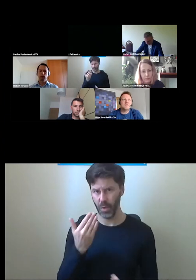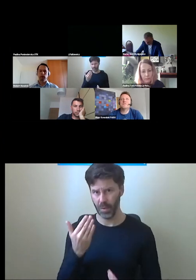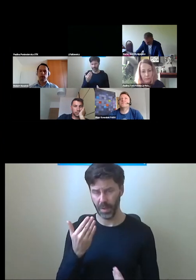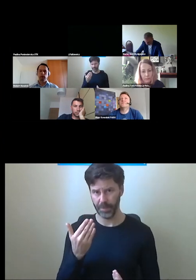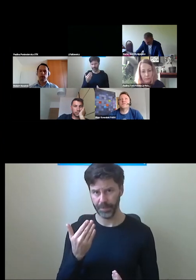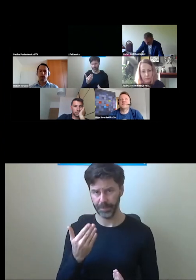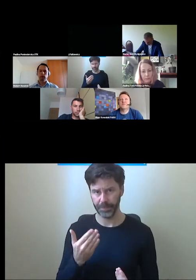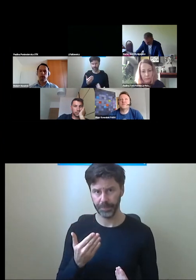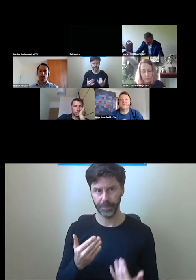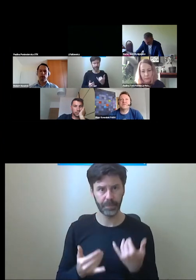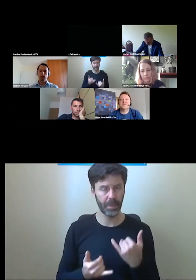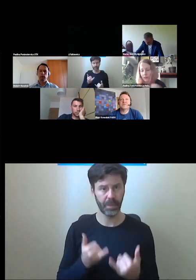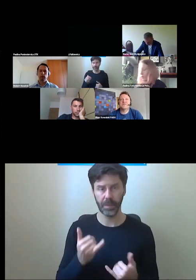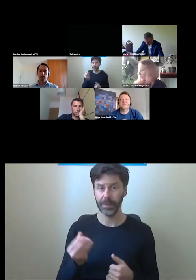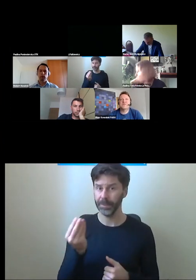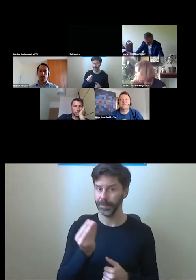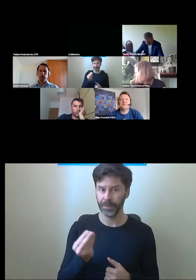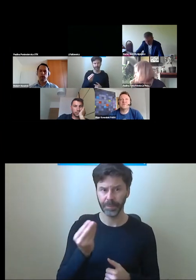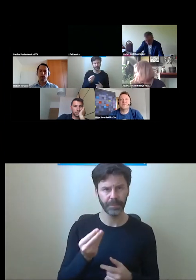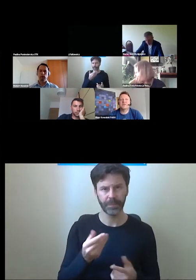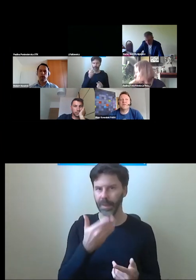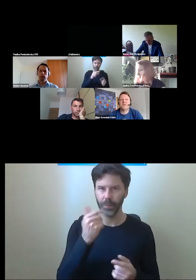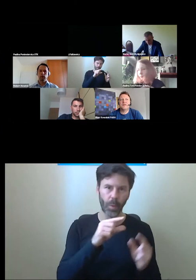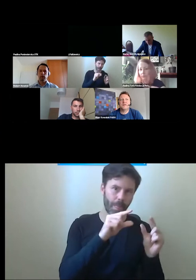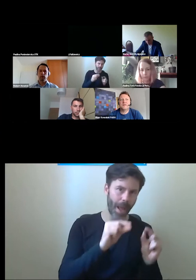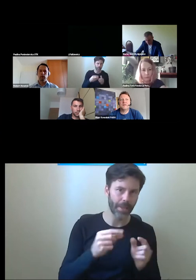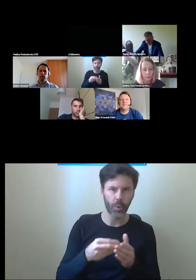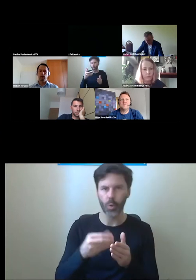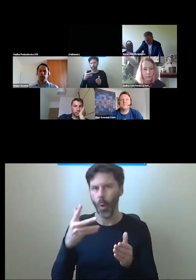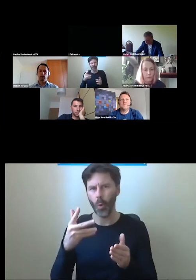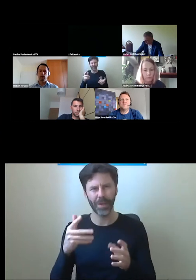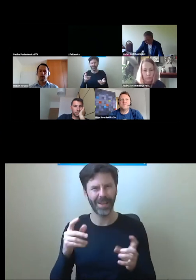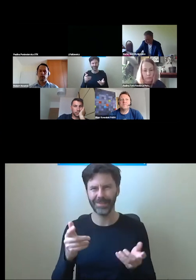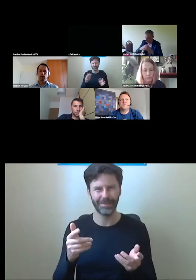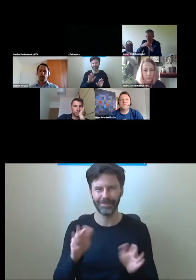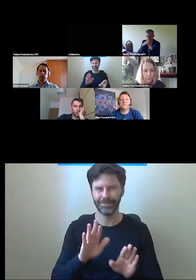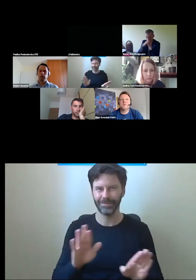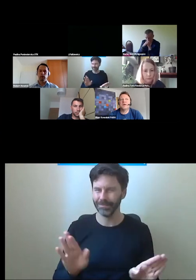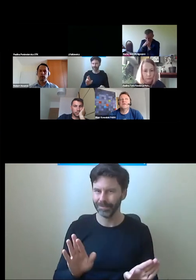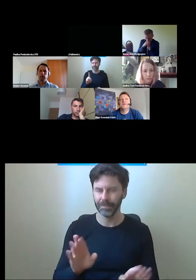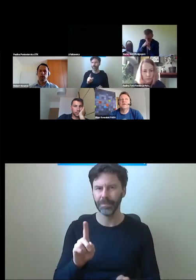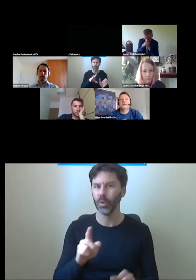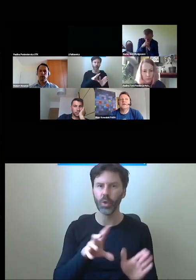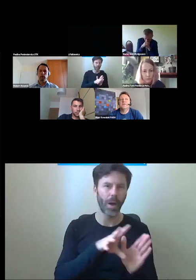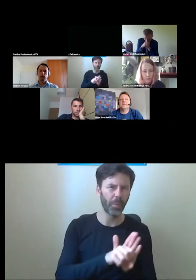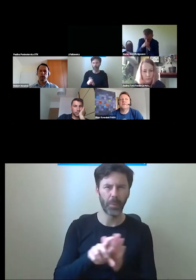zanim jeszcze będziemy rozważać oczywiście co jest tańsze, co droższe, a co bardziej, a mniej się psuje,